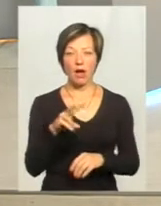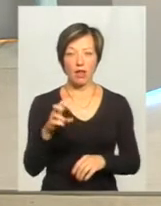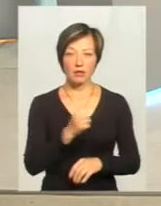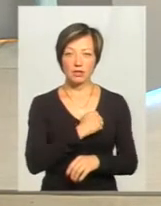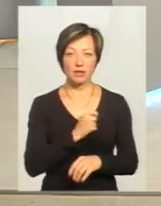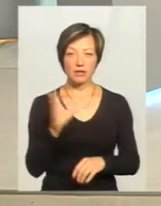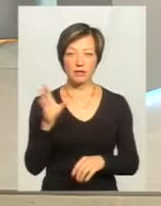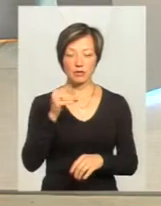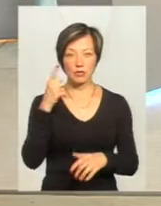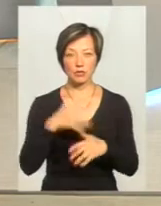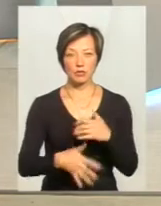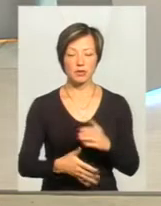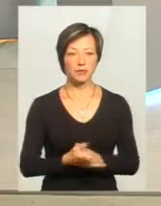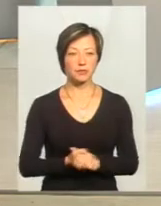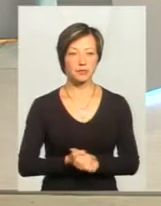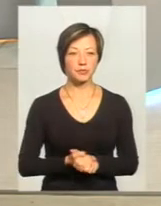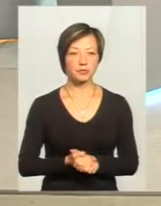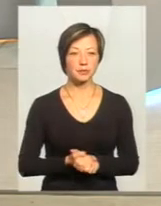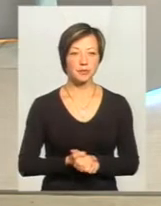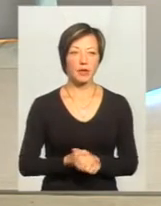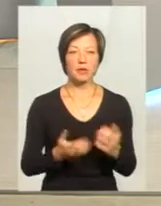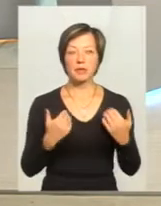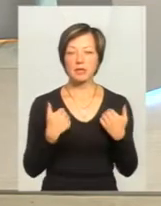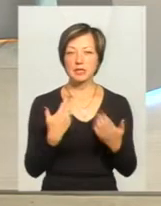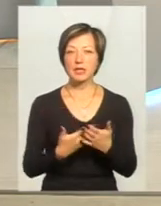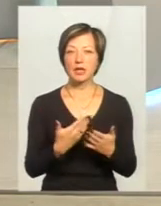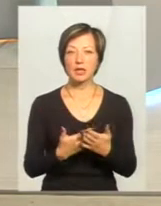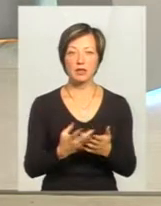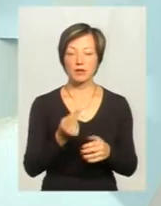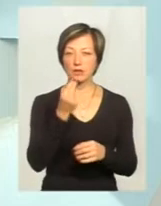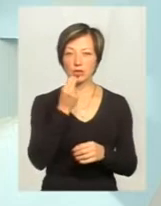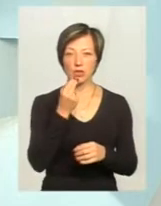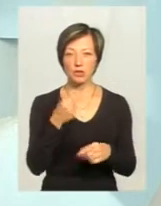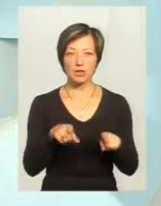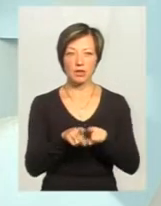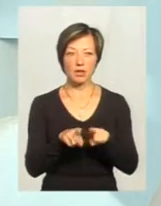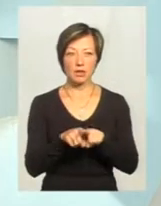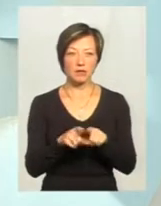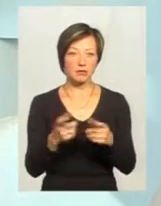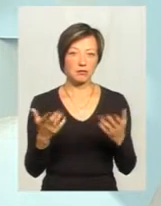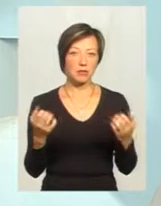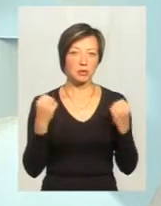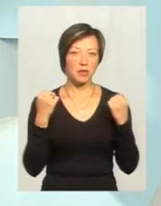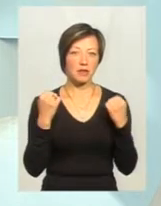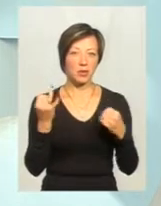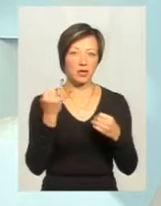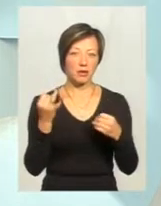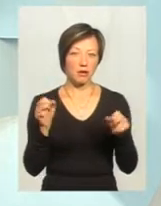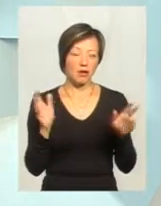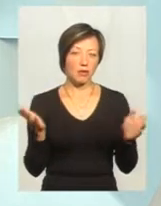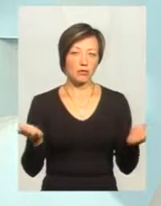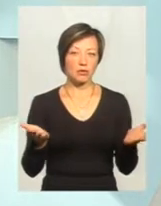жаль, це не всім зрозуміло. Виходить, що не всім. Так, і мені навіть здається, що його і не вживають в їжу, так, раді спортивного, скажімо, інтересу,